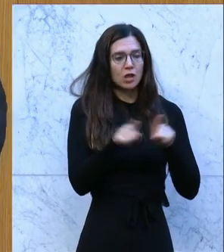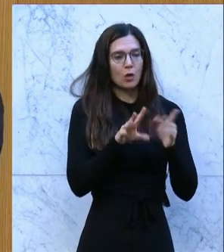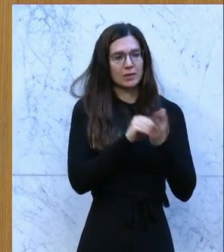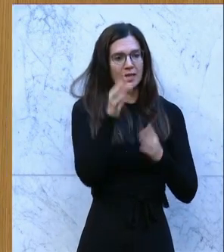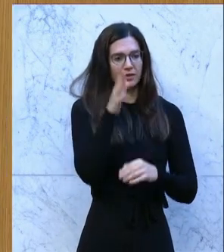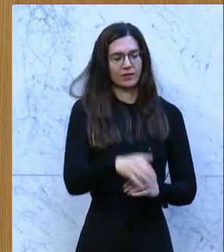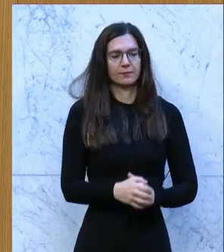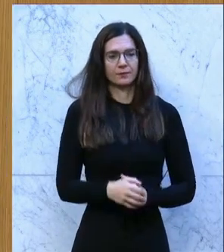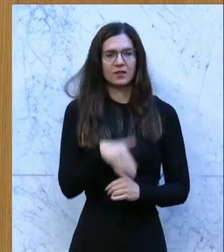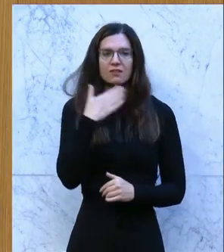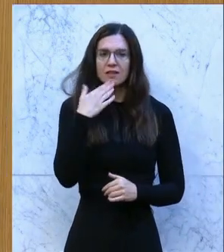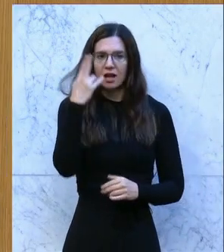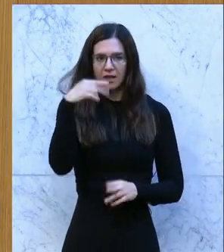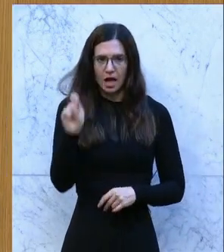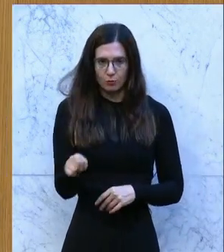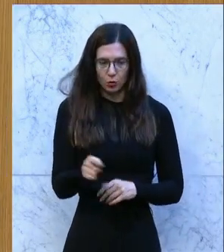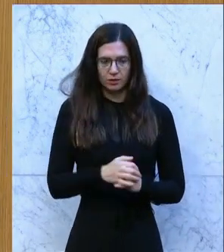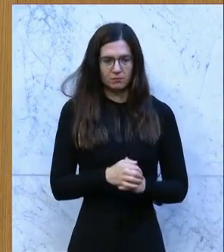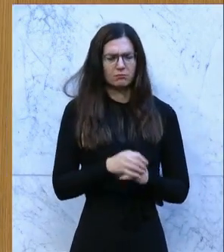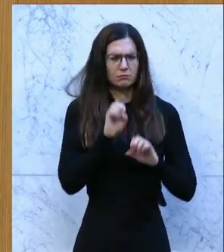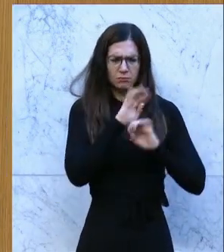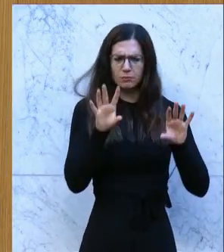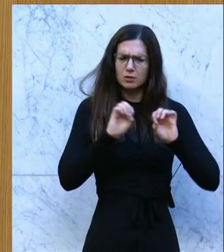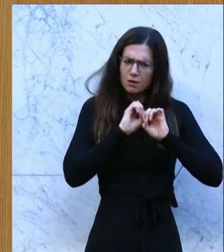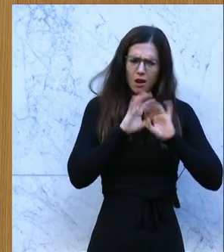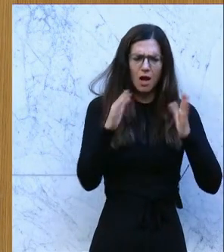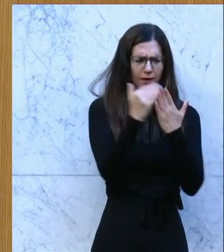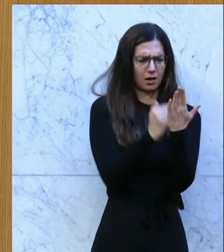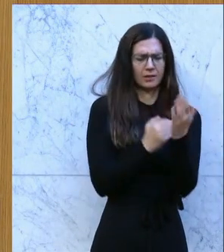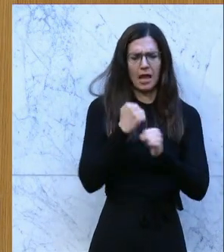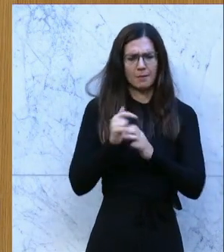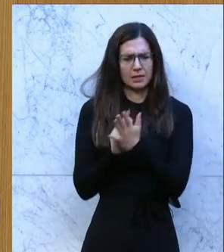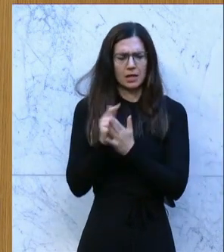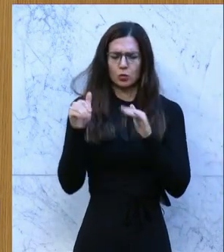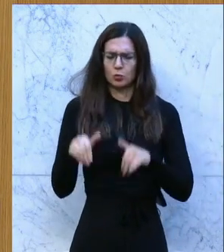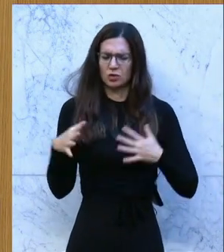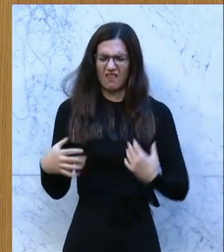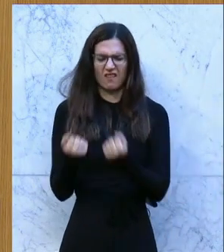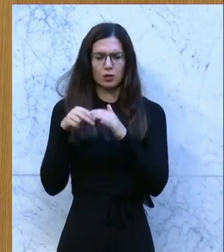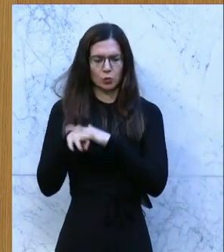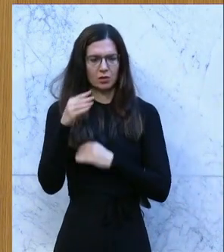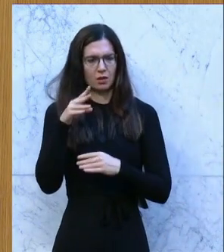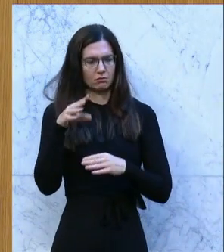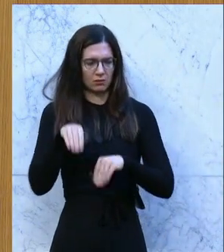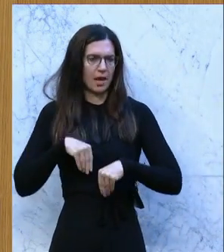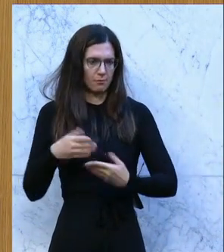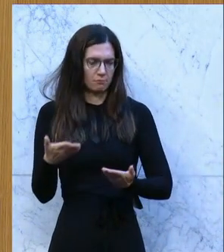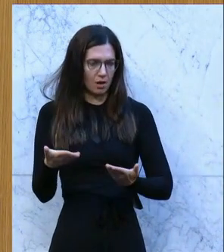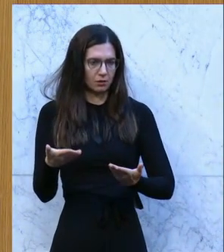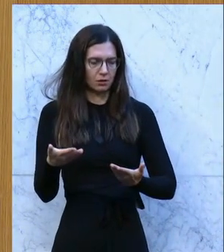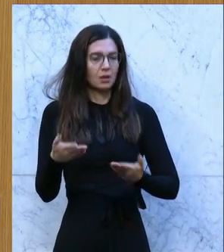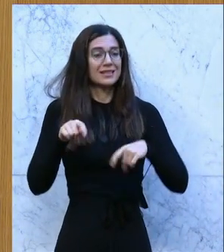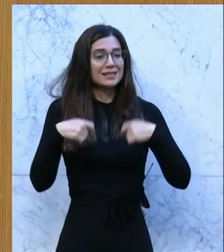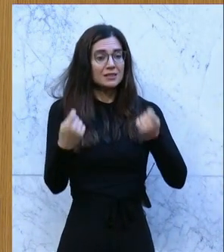Vielen Dank, Herr Abgeordneter. Es ist ja so, dass es klare Regeln gibt, was die Erfassung von Arbeitszeit betrifft. Bei Unternehmen. Es gibt